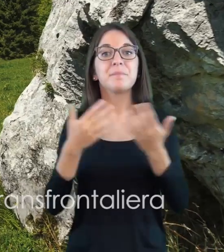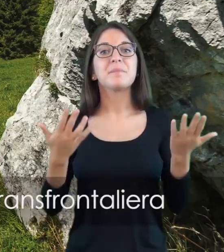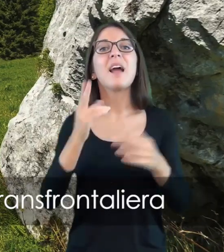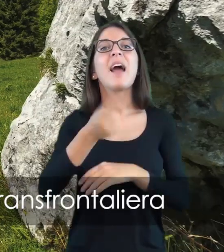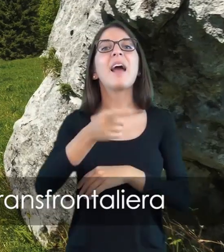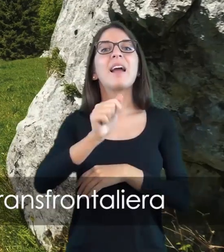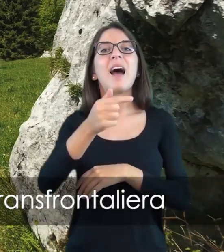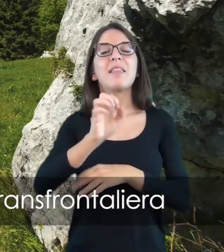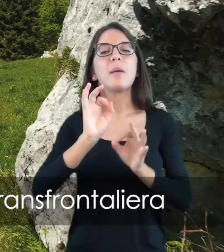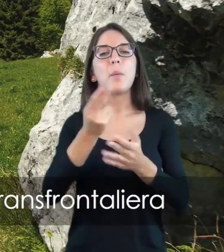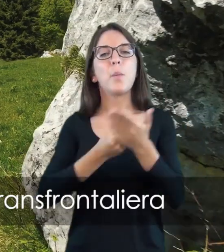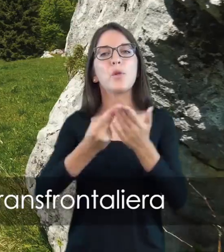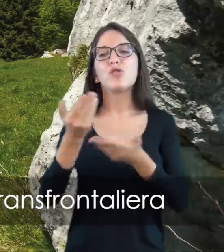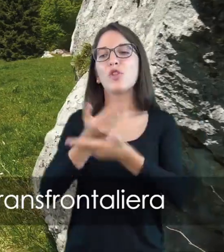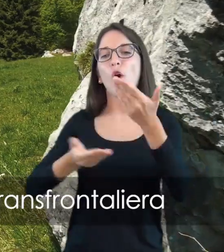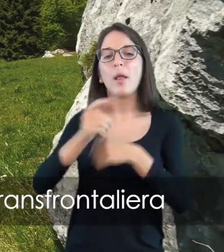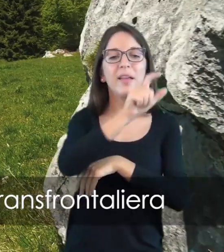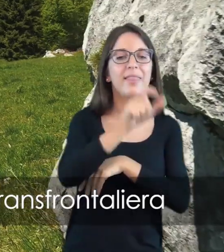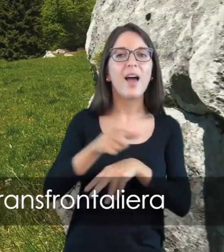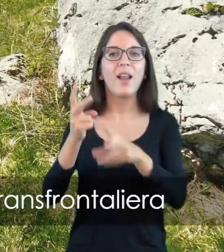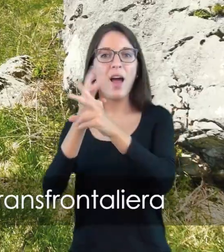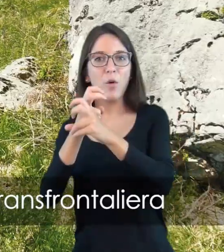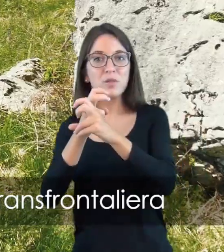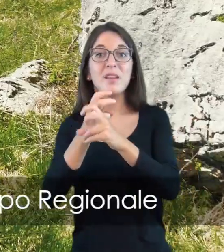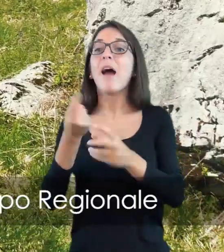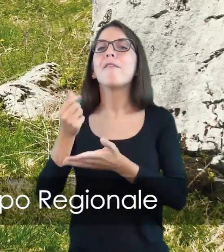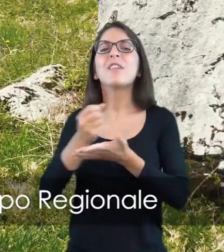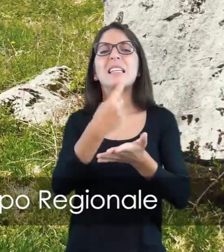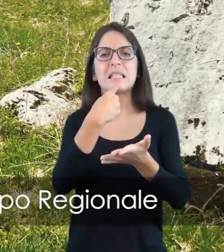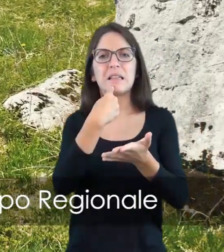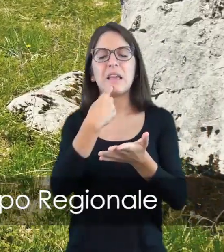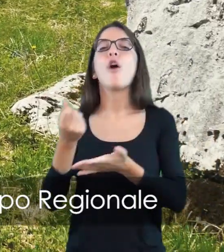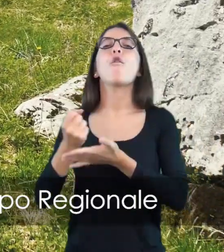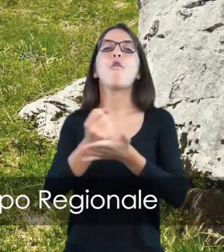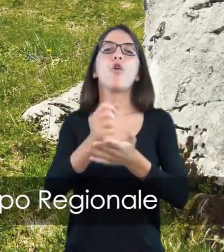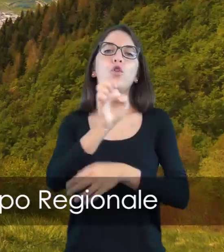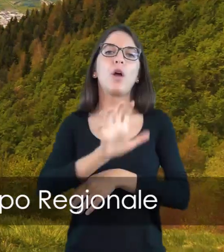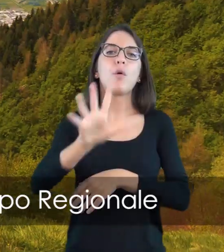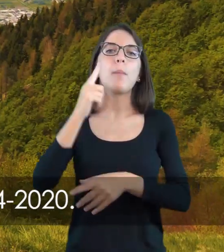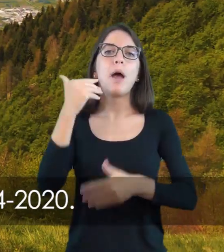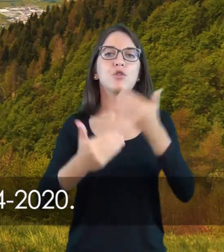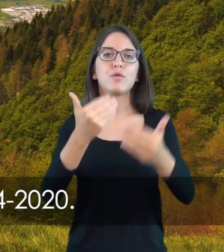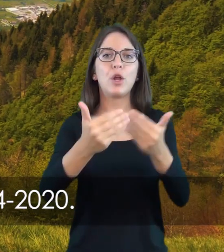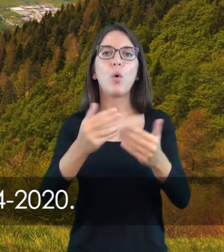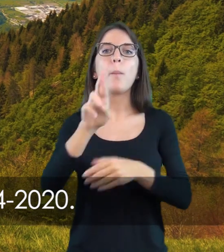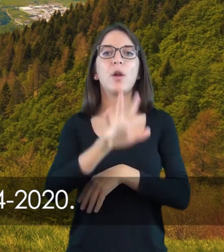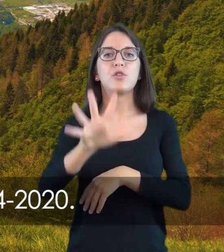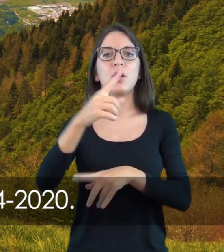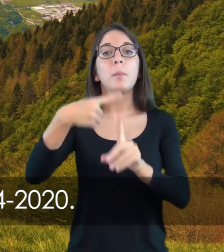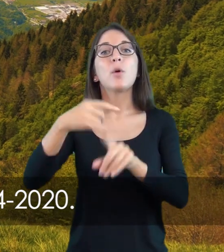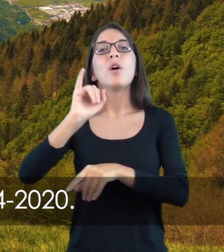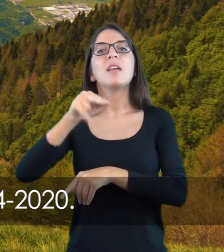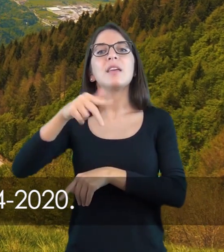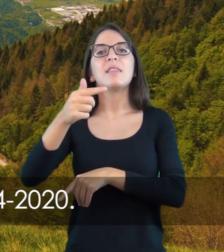Gate è un progetto di cooperazione transfrontaliera finanziato dal Fondo Europeo di Sviluppo Regionale e Interreg Italia